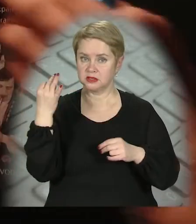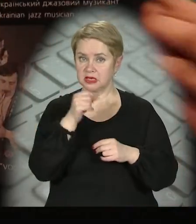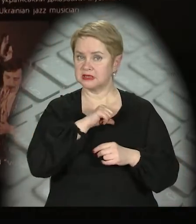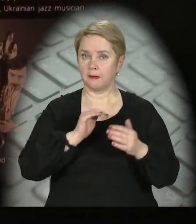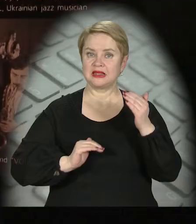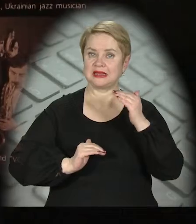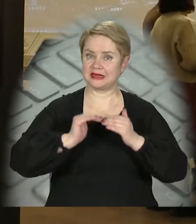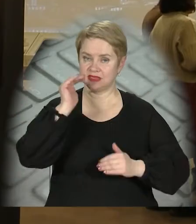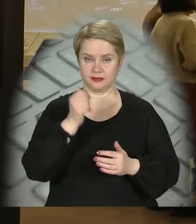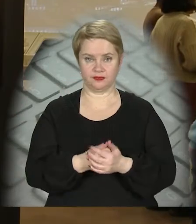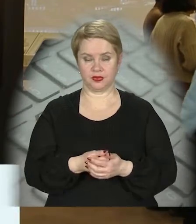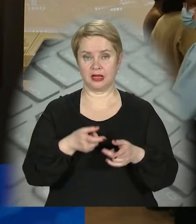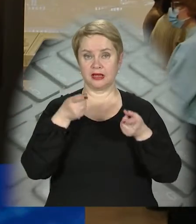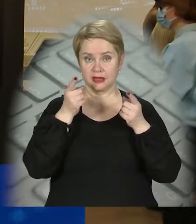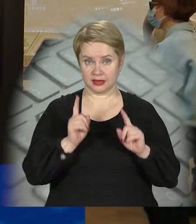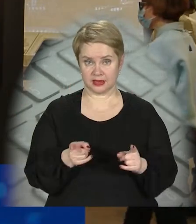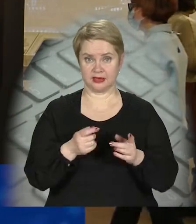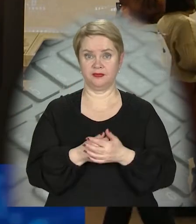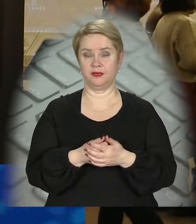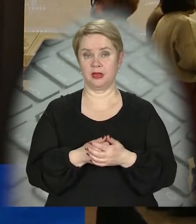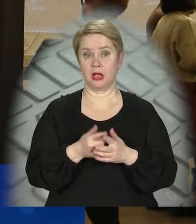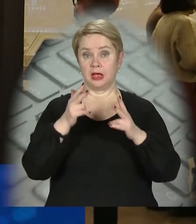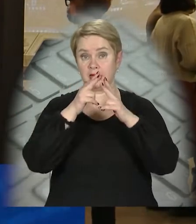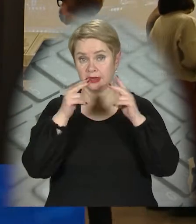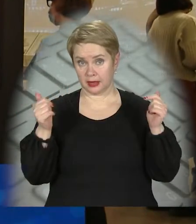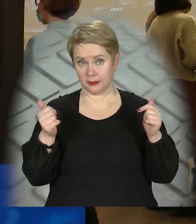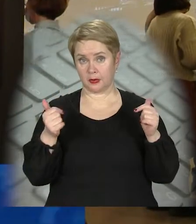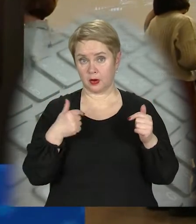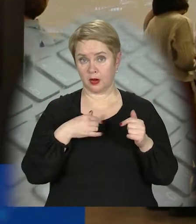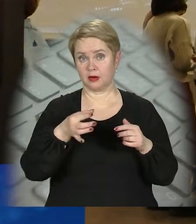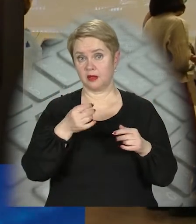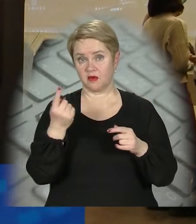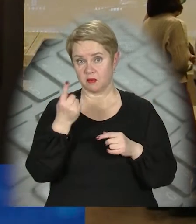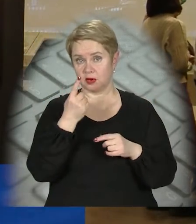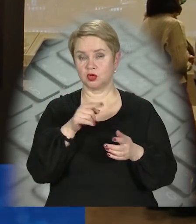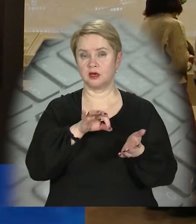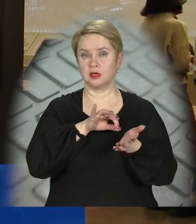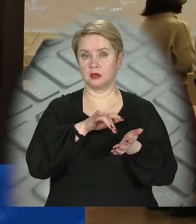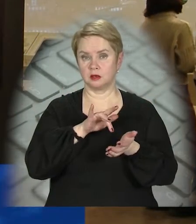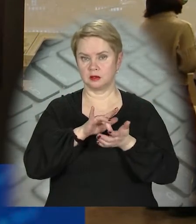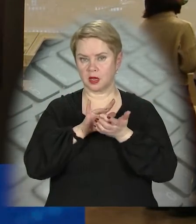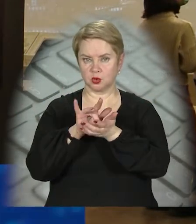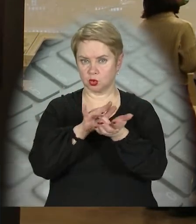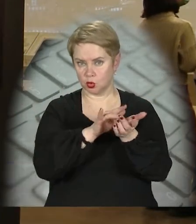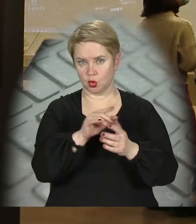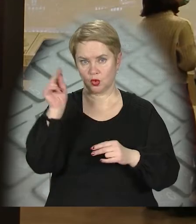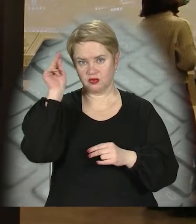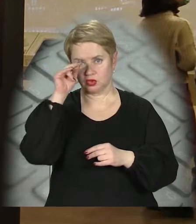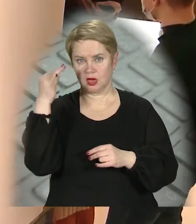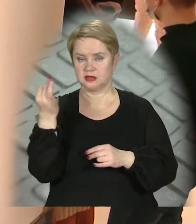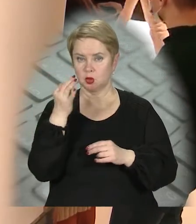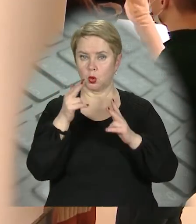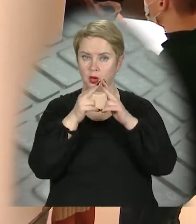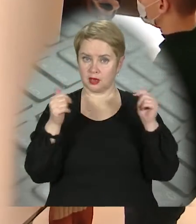самого дитинства. Дійсно, полюбляю Дніпро і тому я постійно ходжу на екскурсії, постійно вивчаю історію